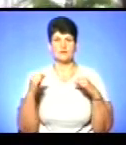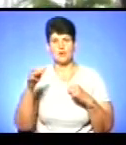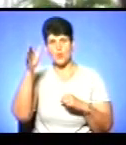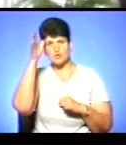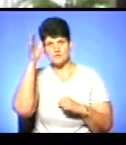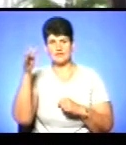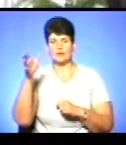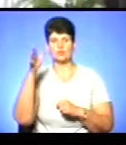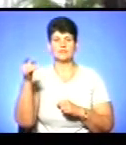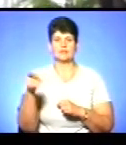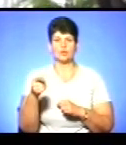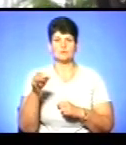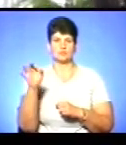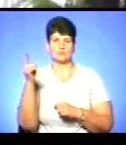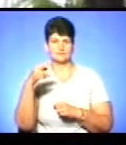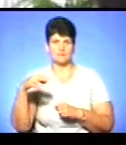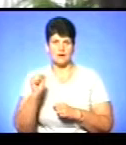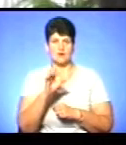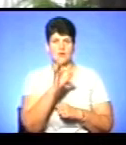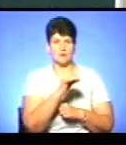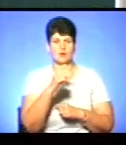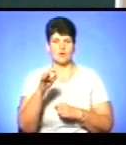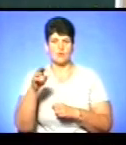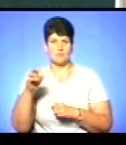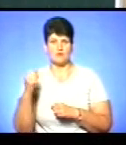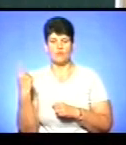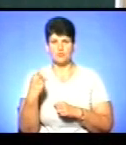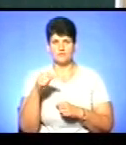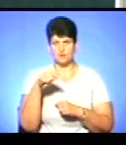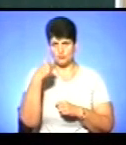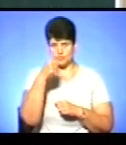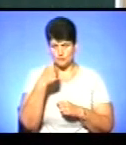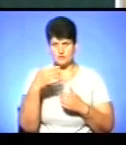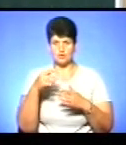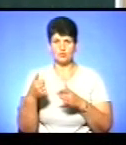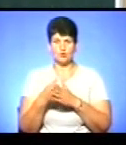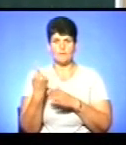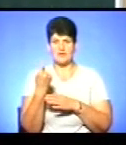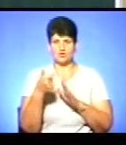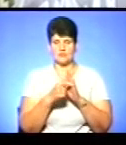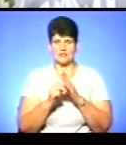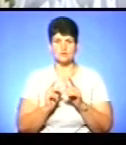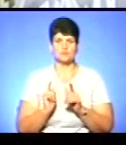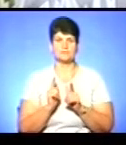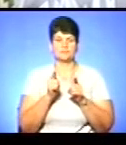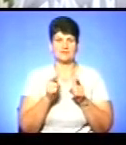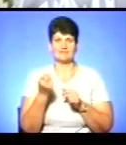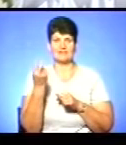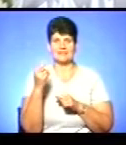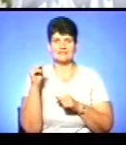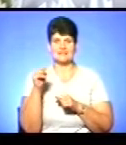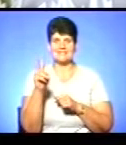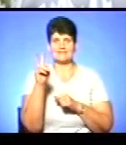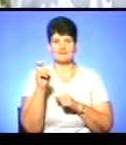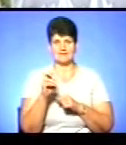і науки Тернопільської облдержадміністрації Ольги Хоми, в області цьогоріч до першого класу піде 12 тисяч 200